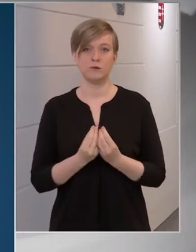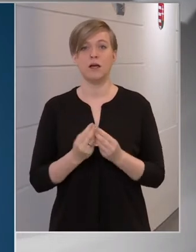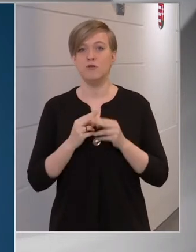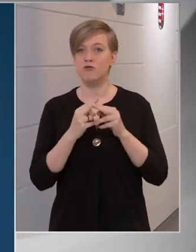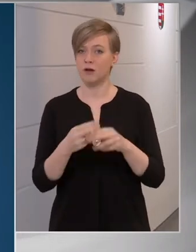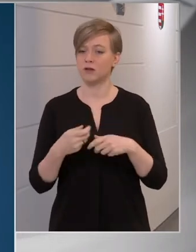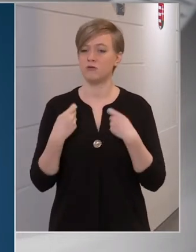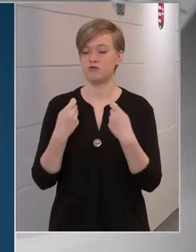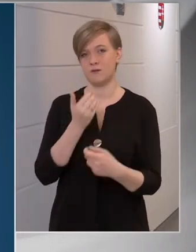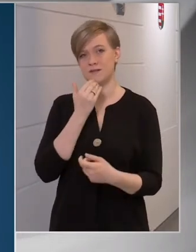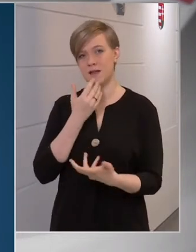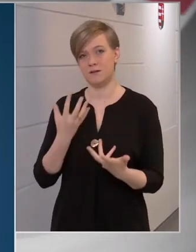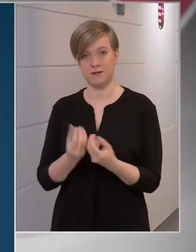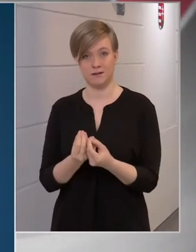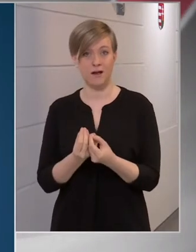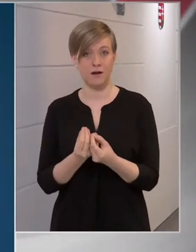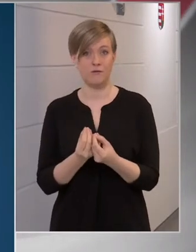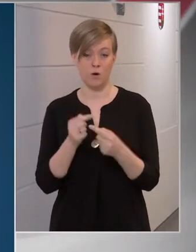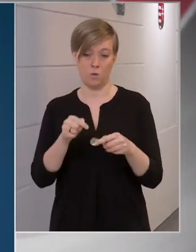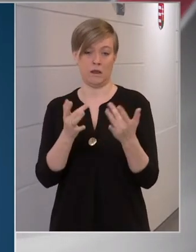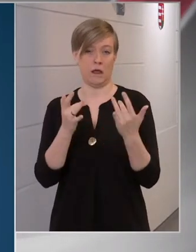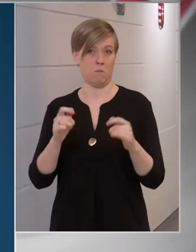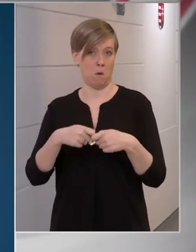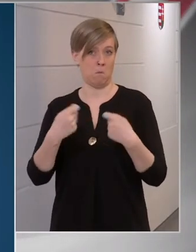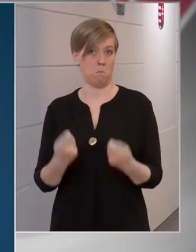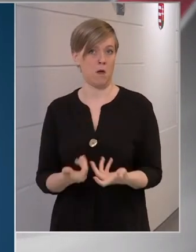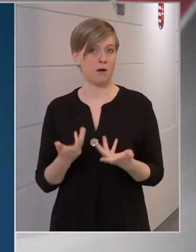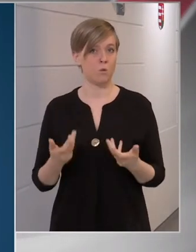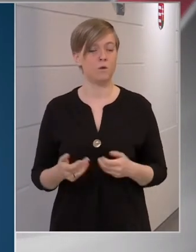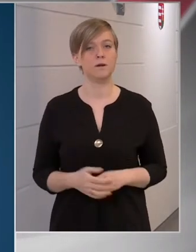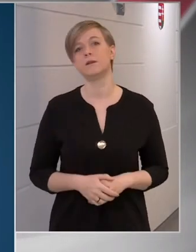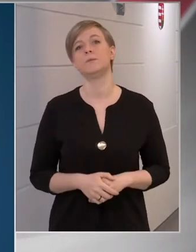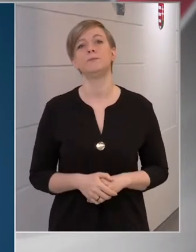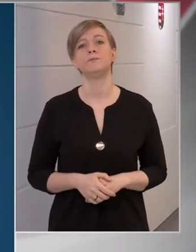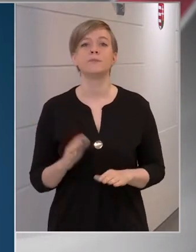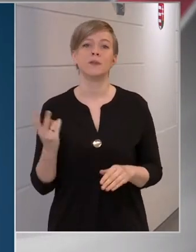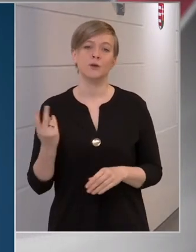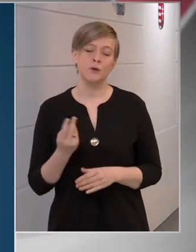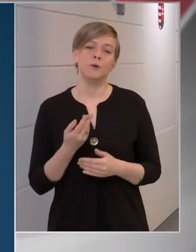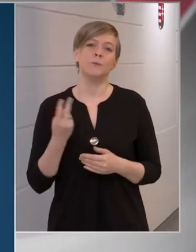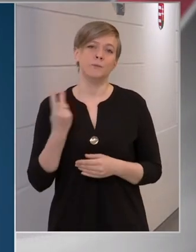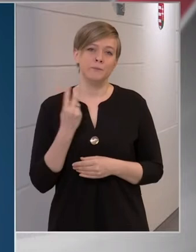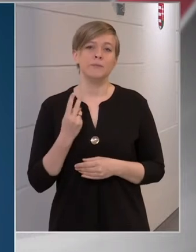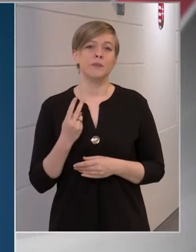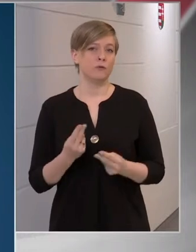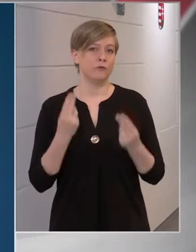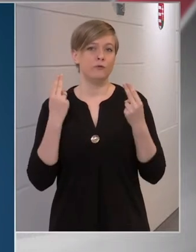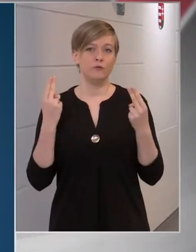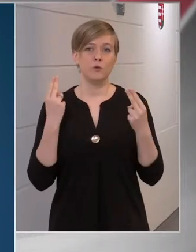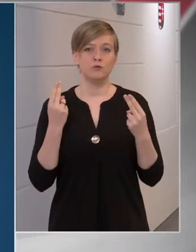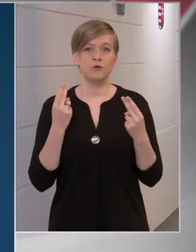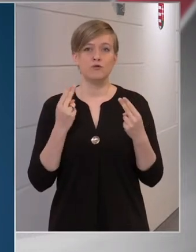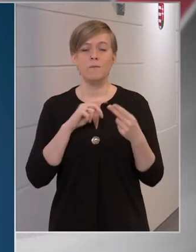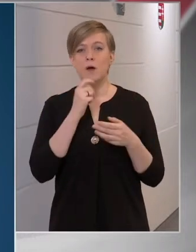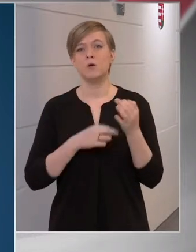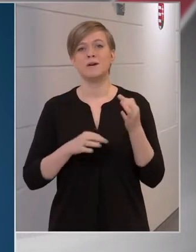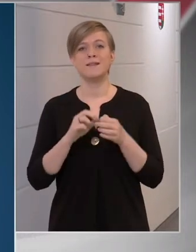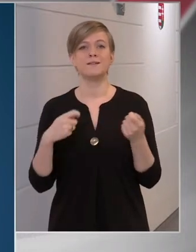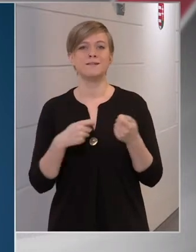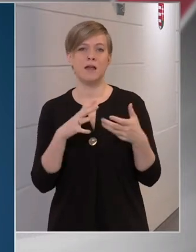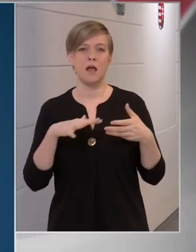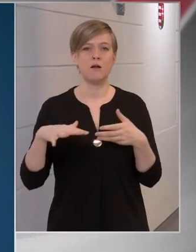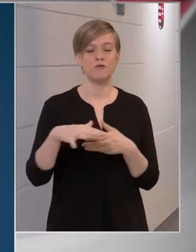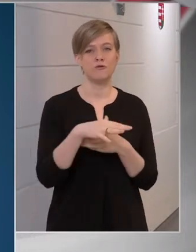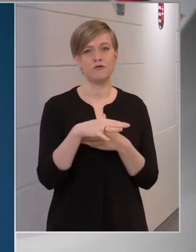segítségimutás szándékával ott helyben megoldja. Úgyhogy természetesen fontos az, hogy a magyarországi cigányság